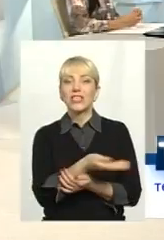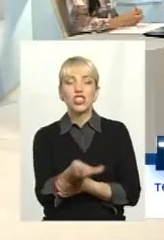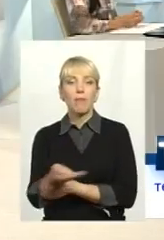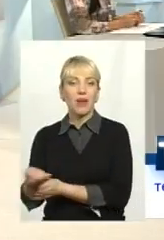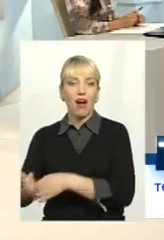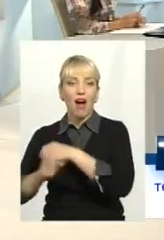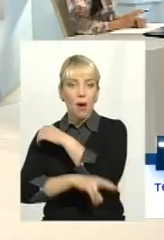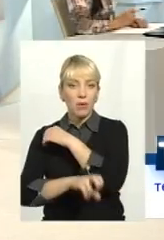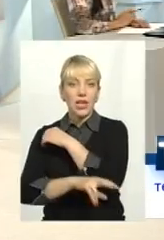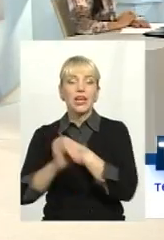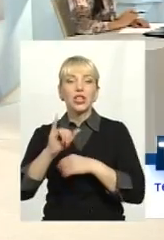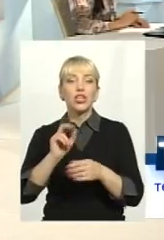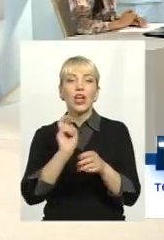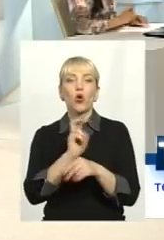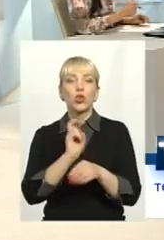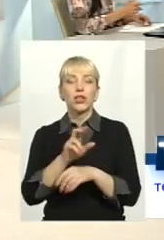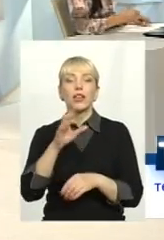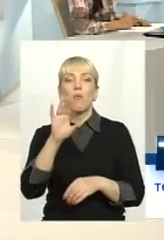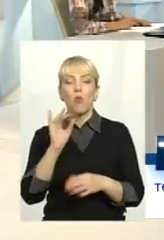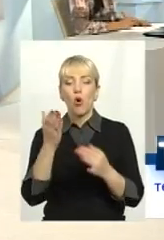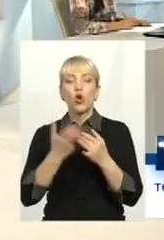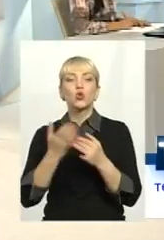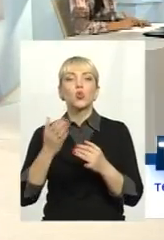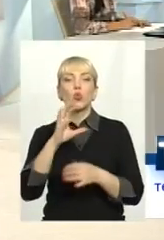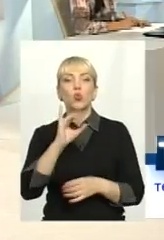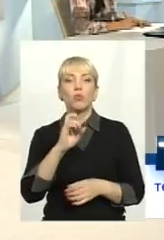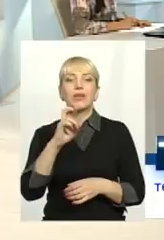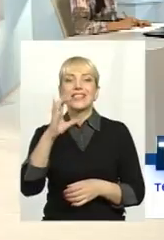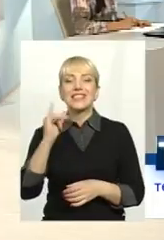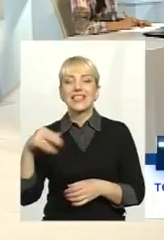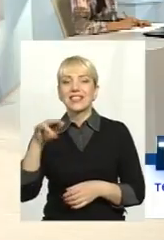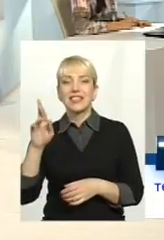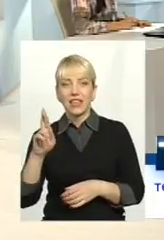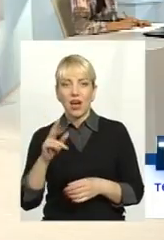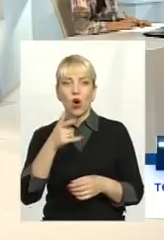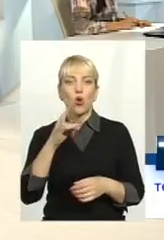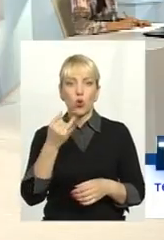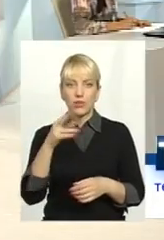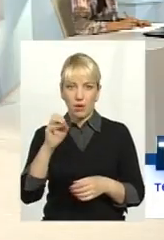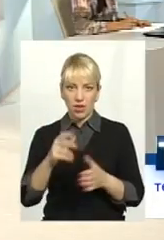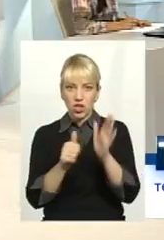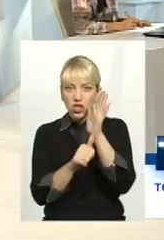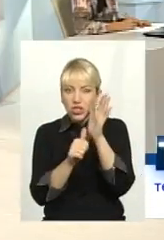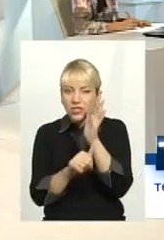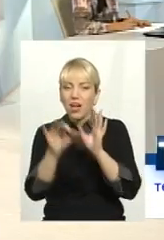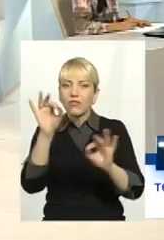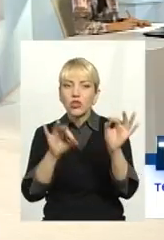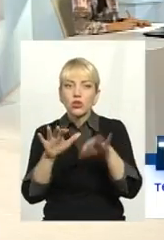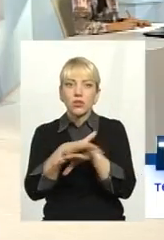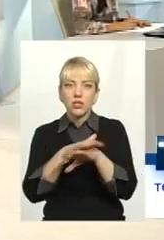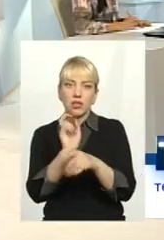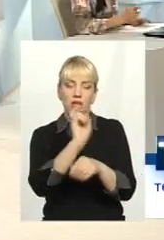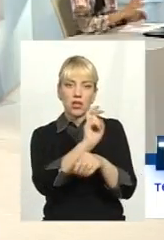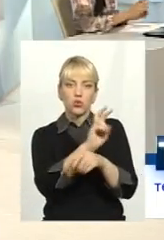ходили по субсидію до того ж самого Гройсмана. Ну, як можна уявити модель? 60% населення, дві третини родин, йде по